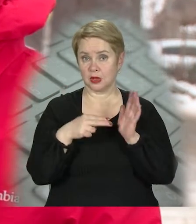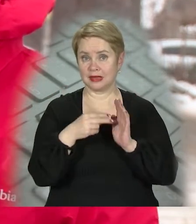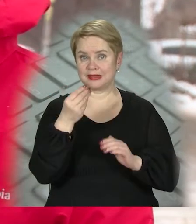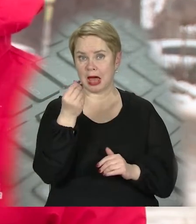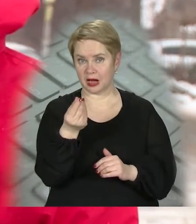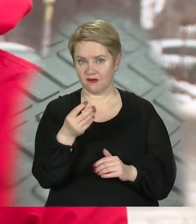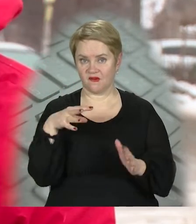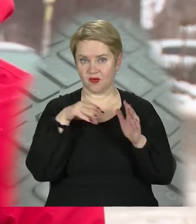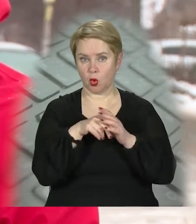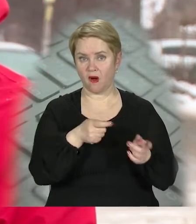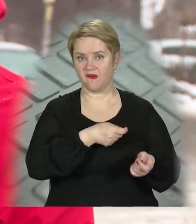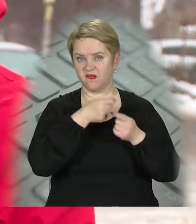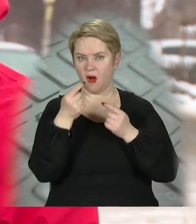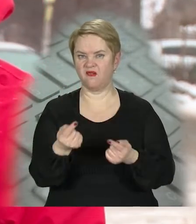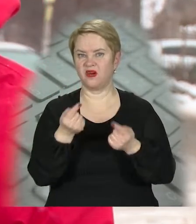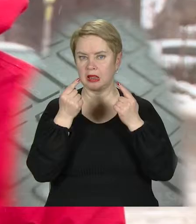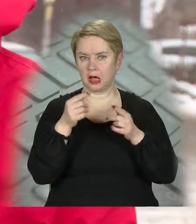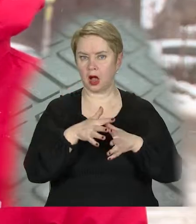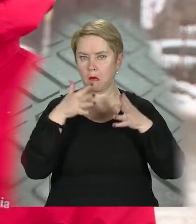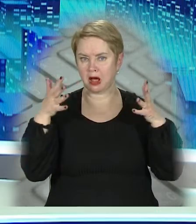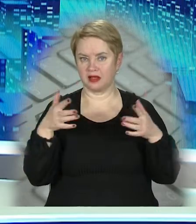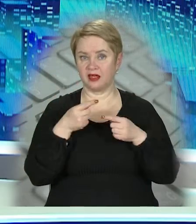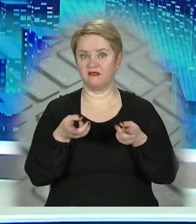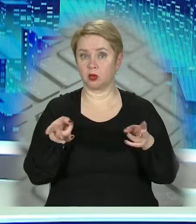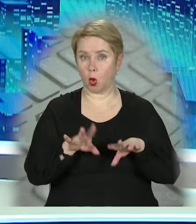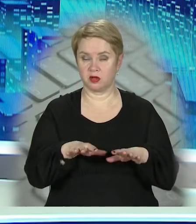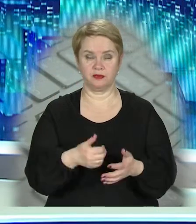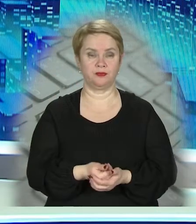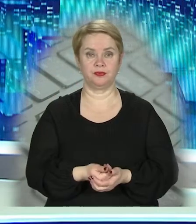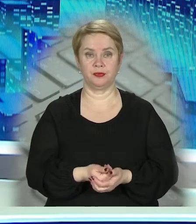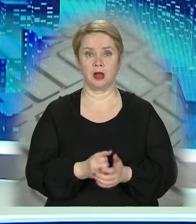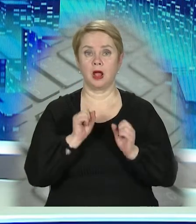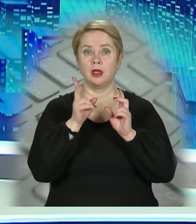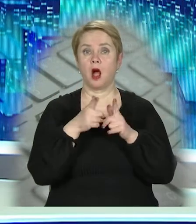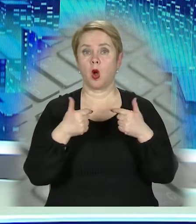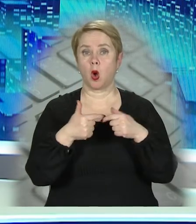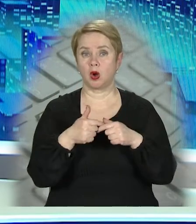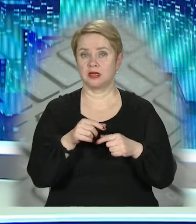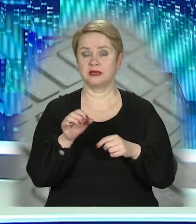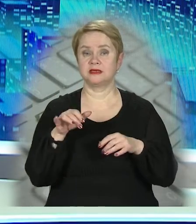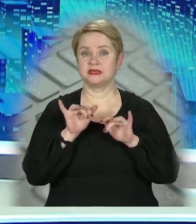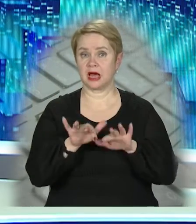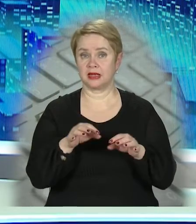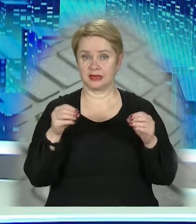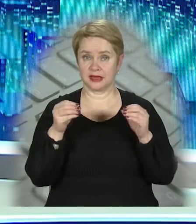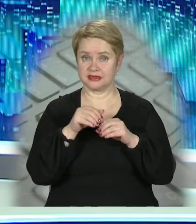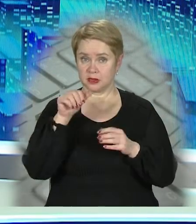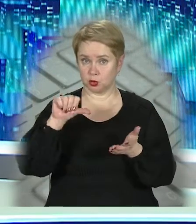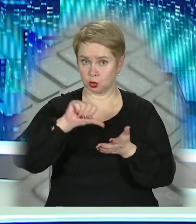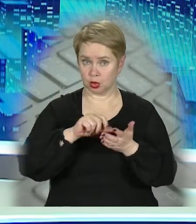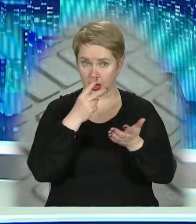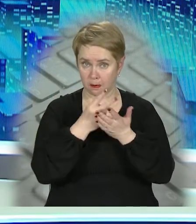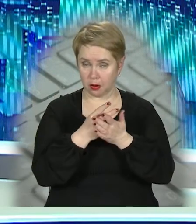включено вивезення великогабаритних відходів. Як організувати захід на 10 тисяч учасників,